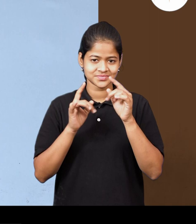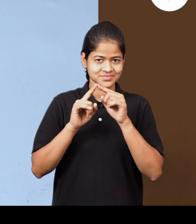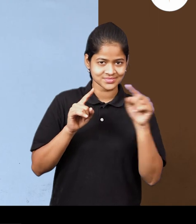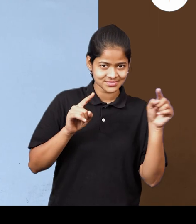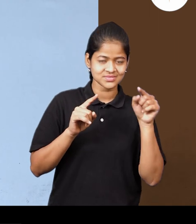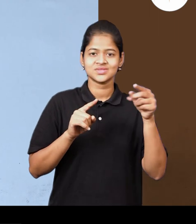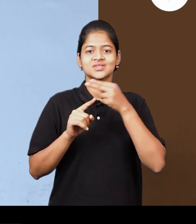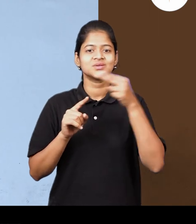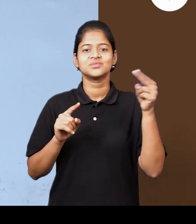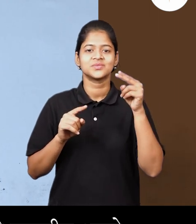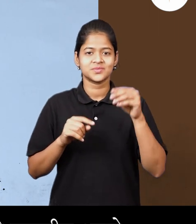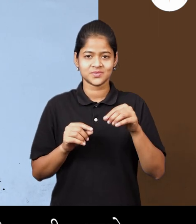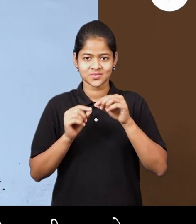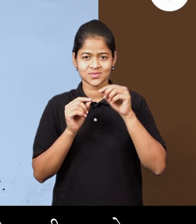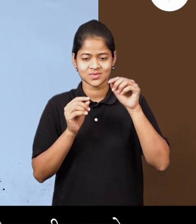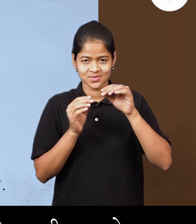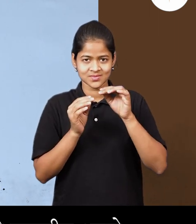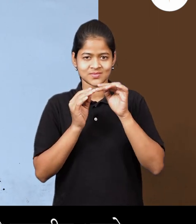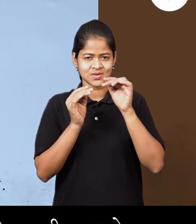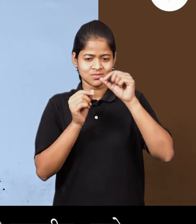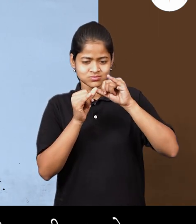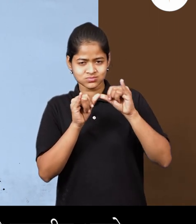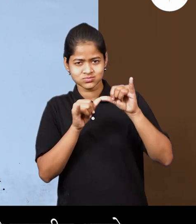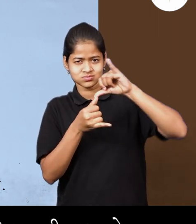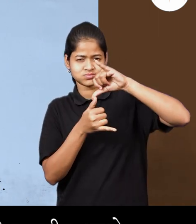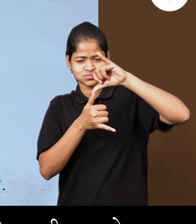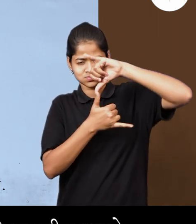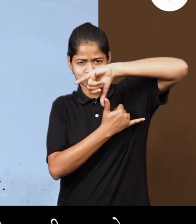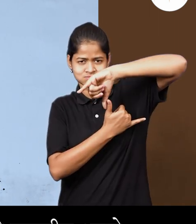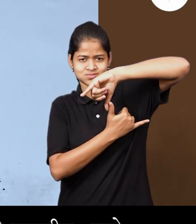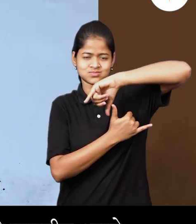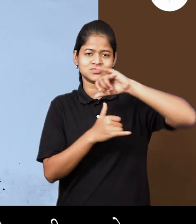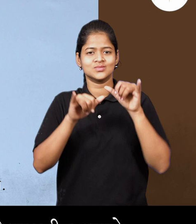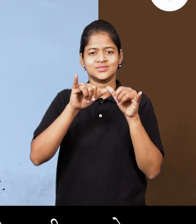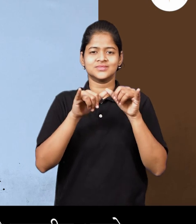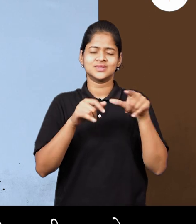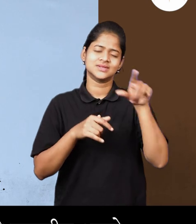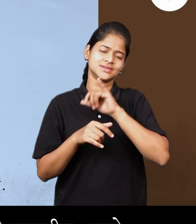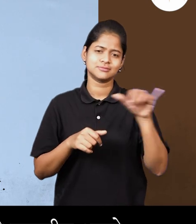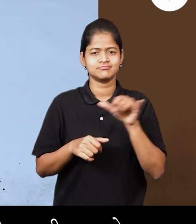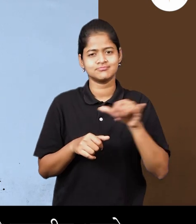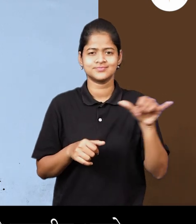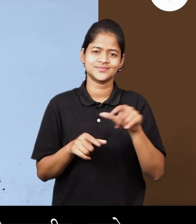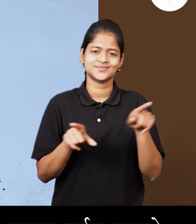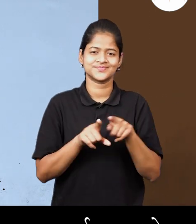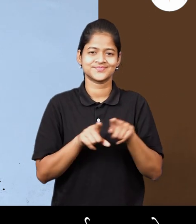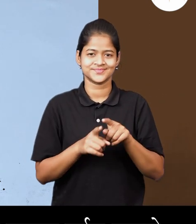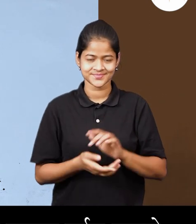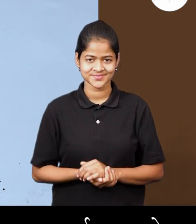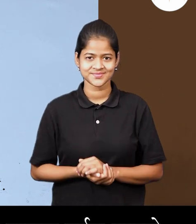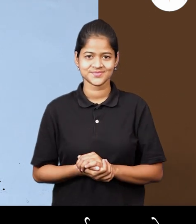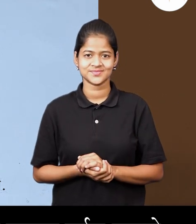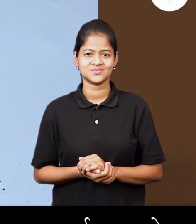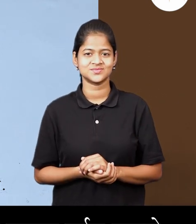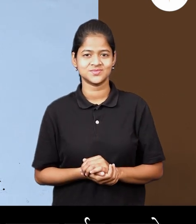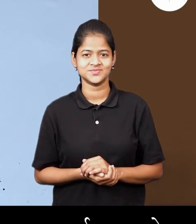मंटा या त्रिज्जे ची लांबी वर्तुलात सगई कडे सारखी चास्ते आता पन